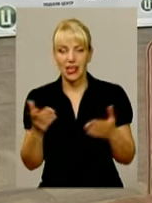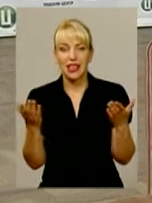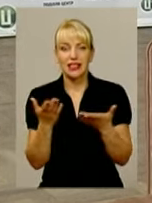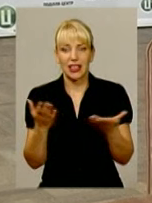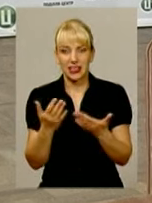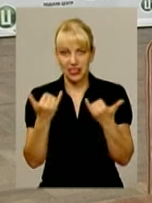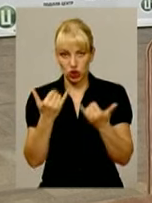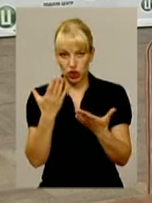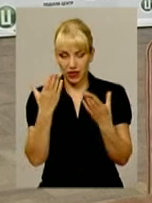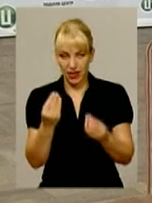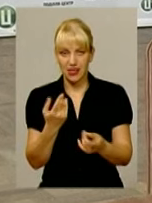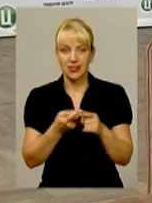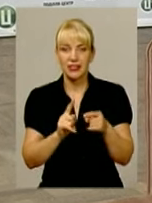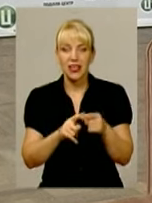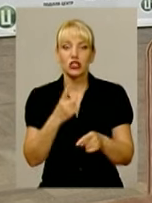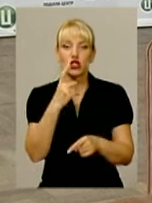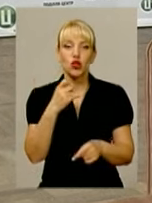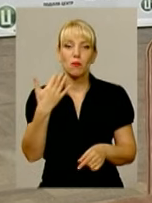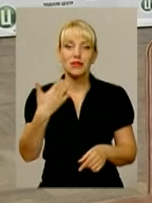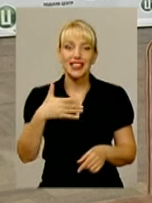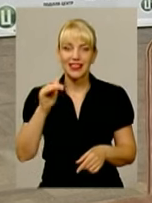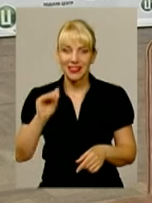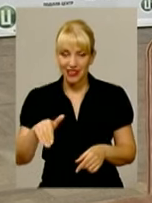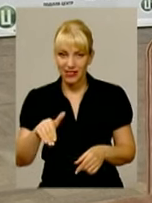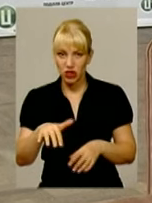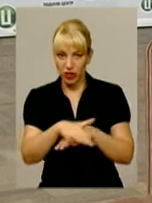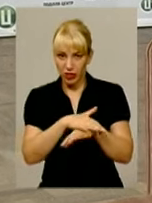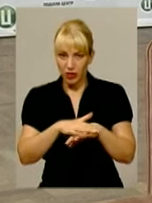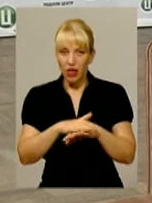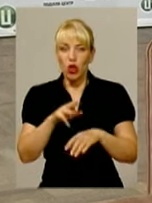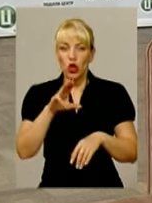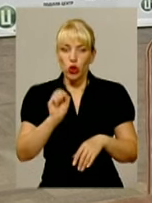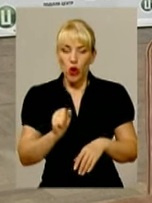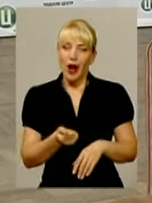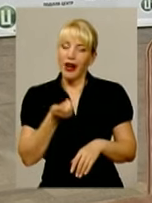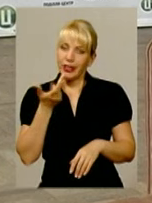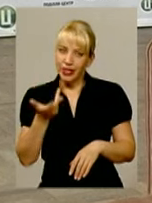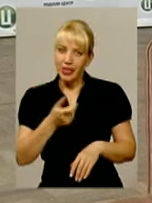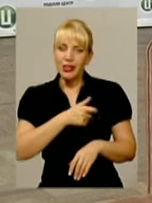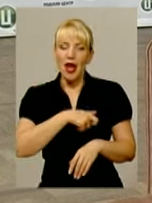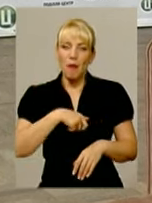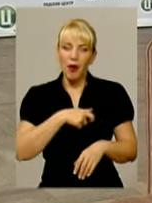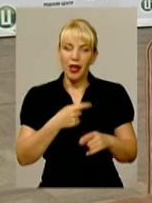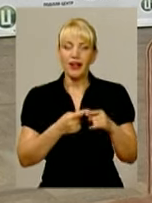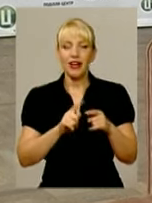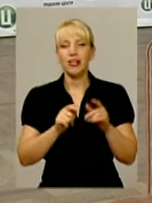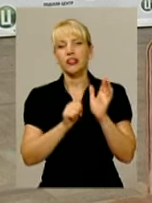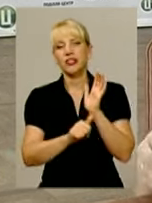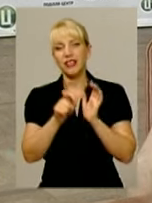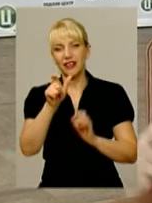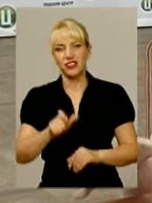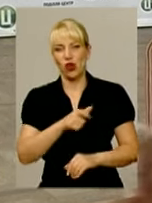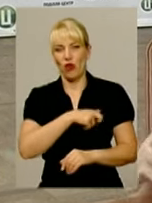майже 157 тисяч, то буде кількість депутатів у кількості 60. Зокрема, вже більш точно,